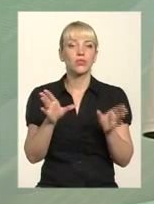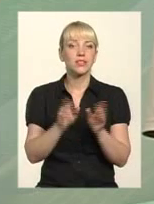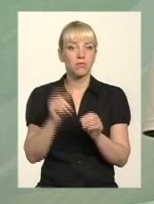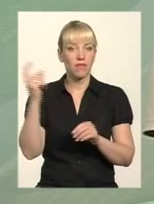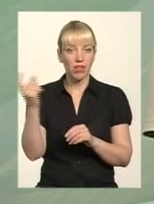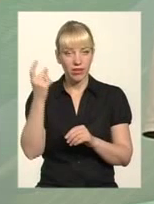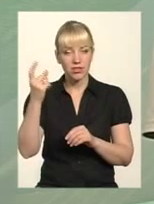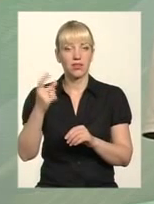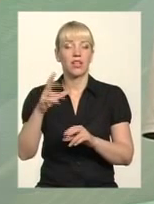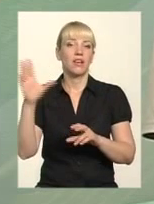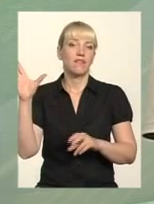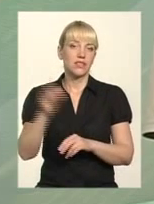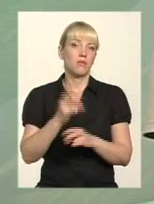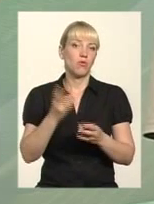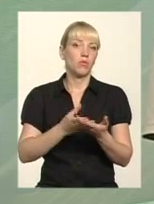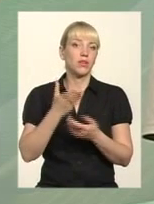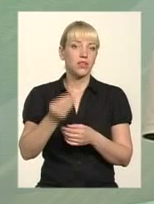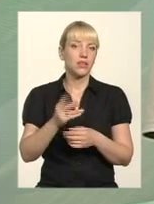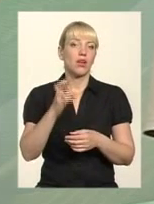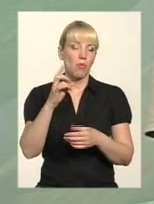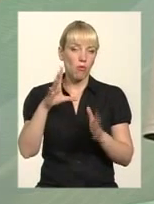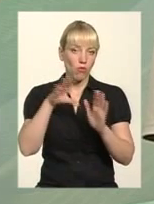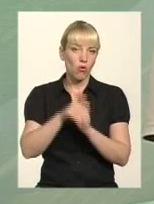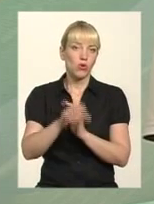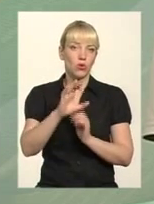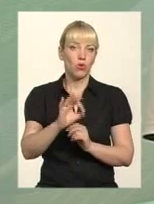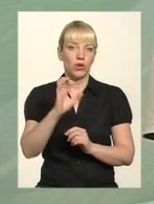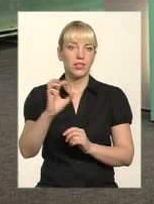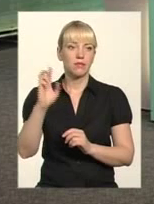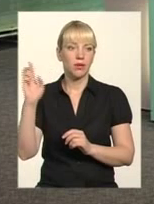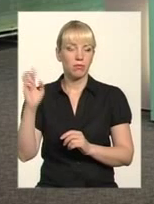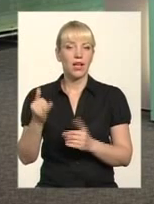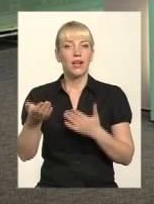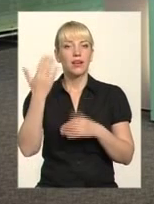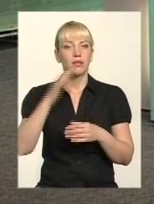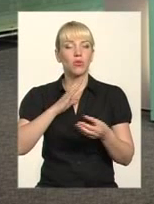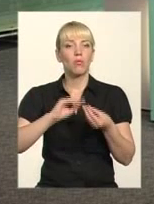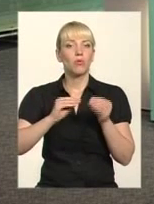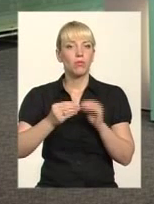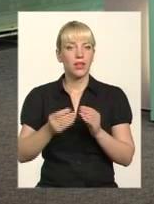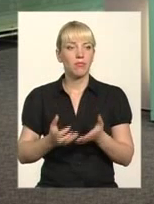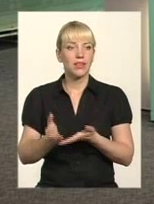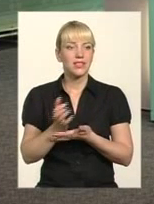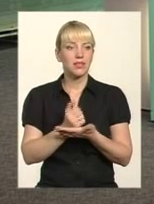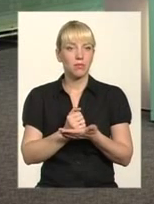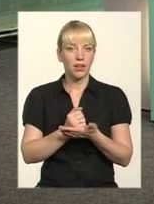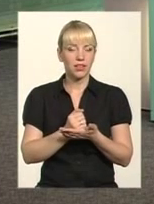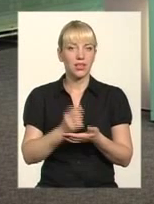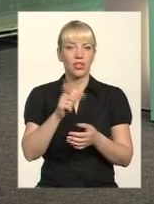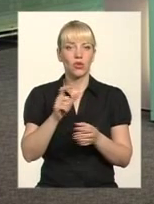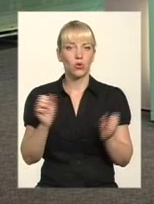Далі, дуже велика була проблема зібрати загальні збори. На сьогоднішній день перші